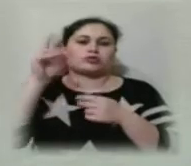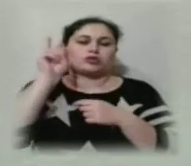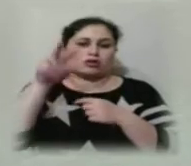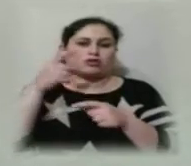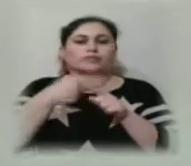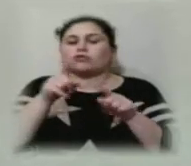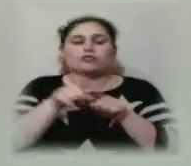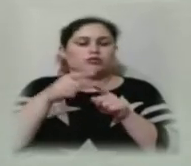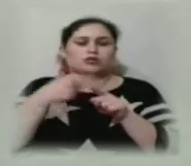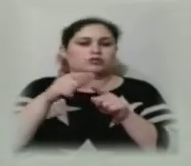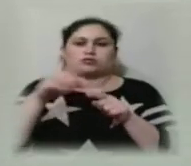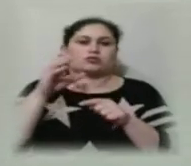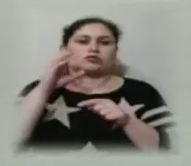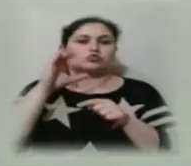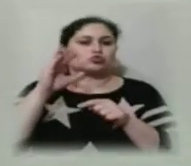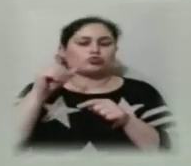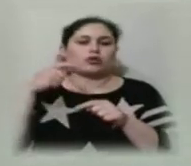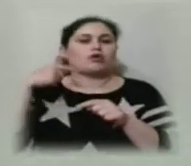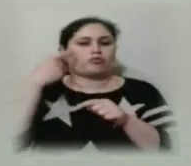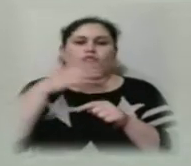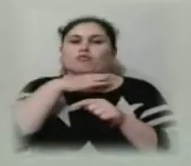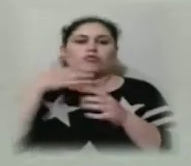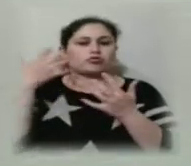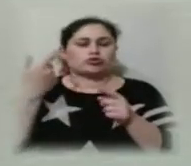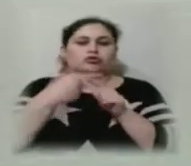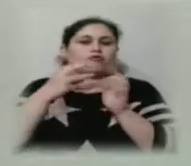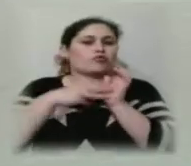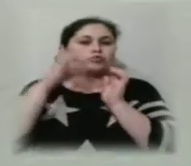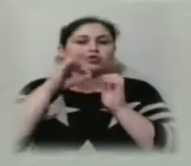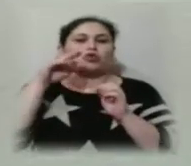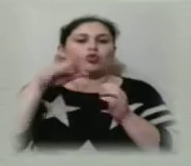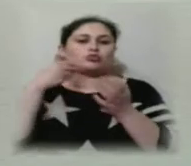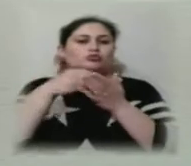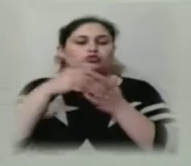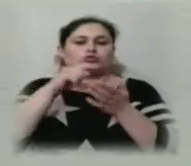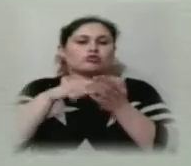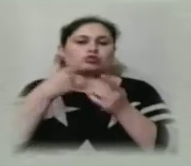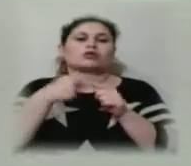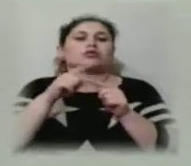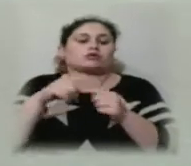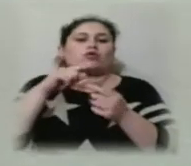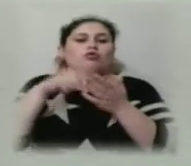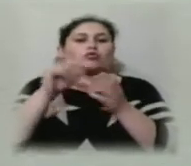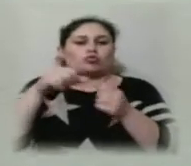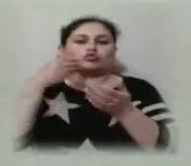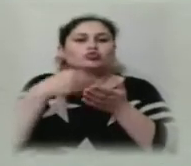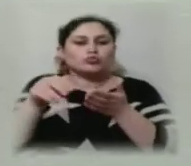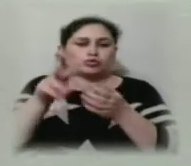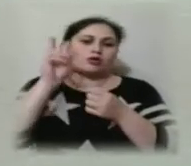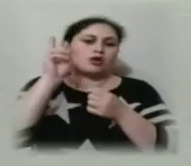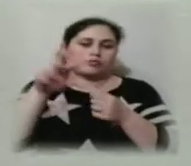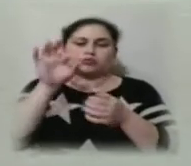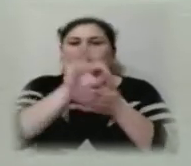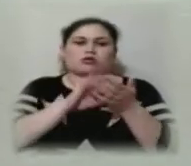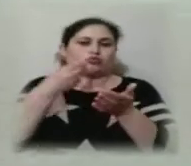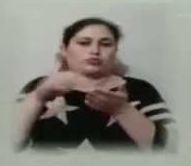– це 8% від бюджету міста. Місто могло би придбати ці тролейбуси, одразу закласти на